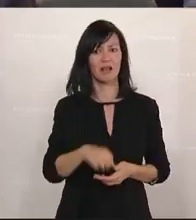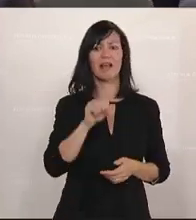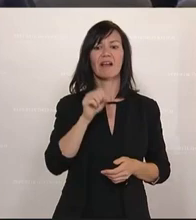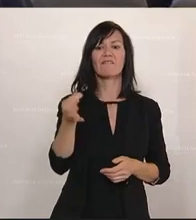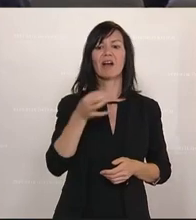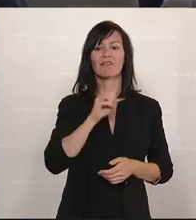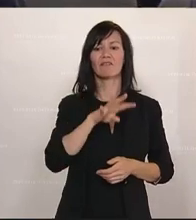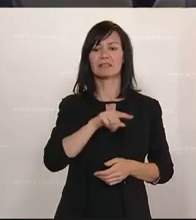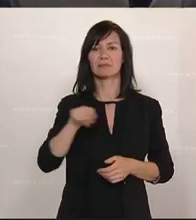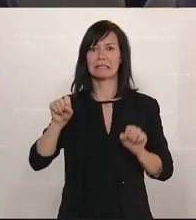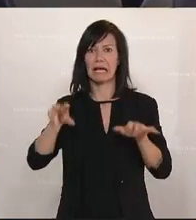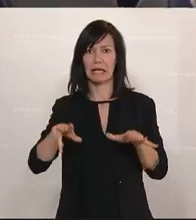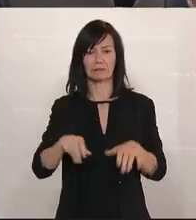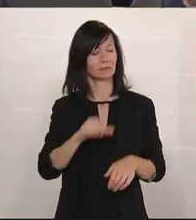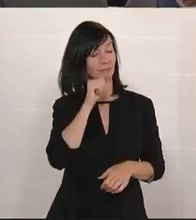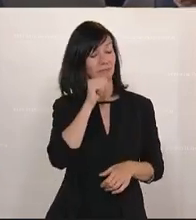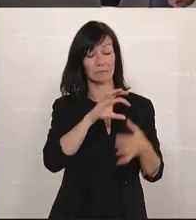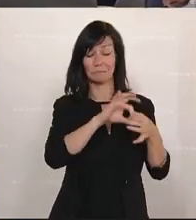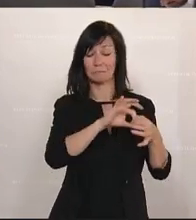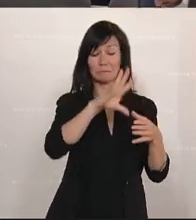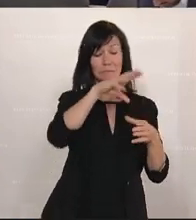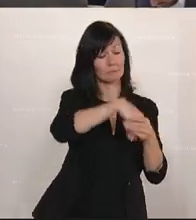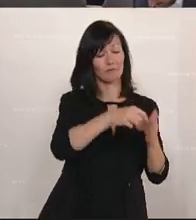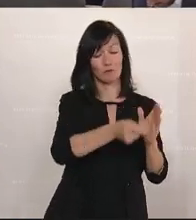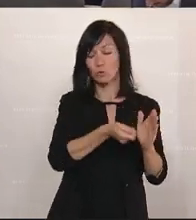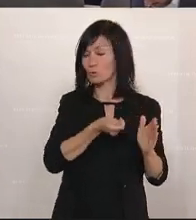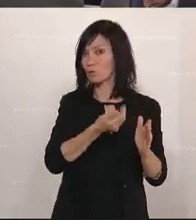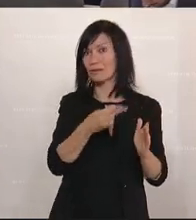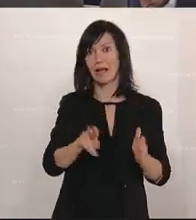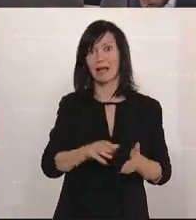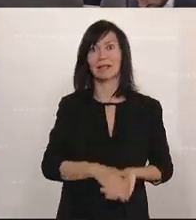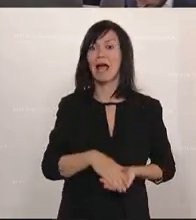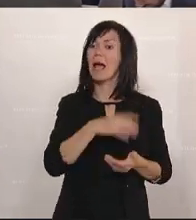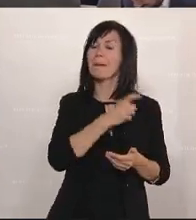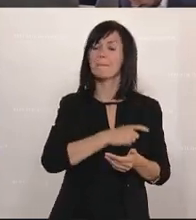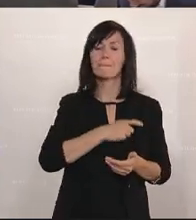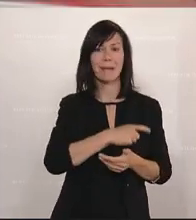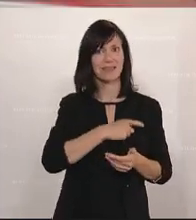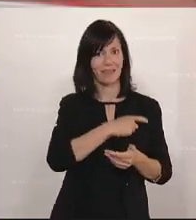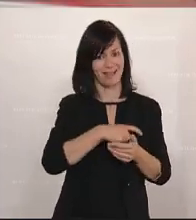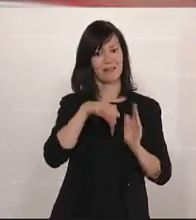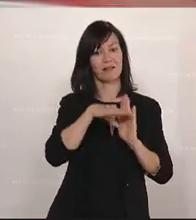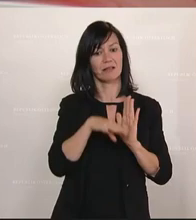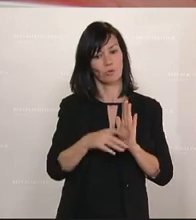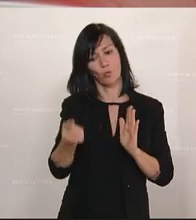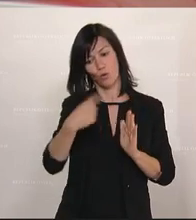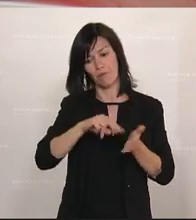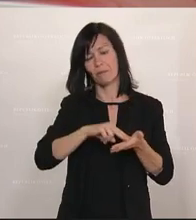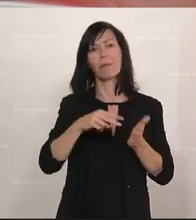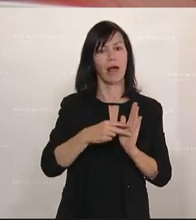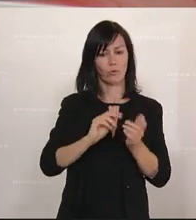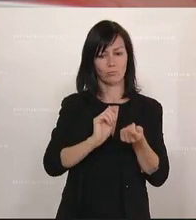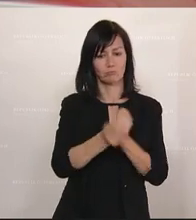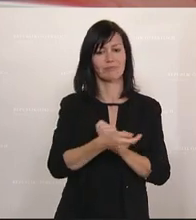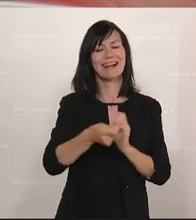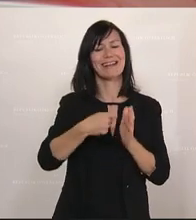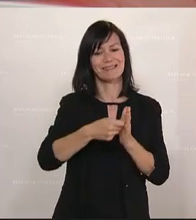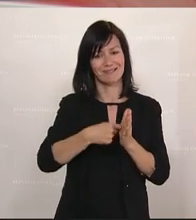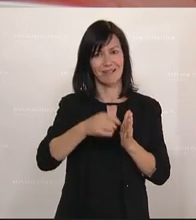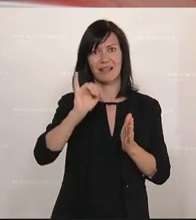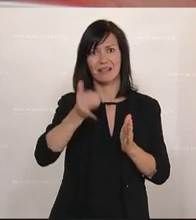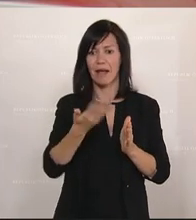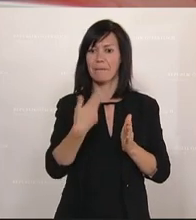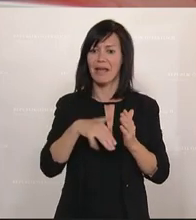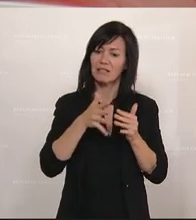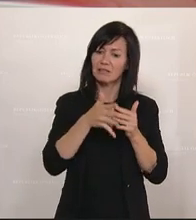18, dies ist nicht Gegenstand der Vollziehung. Zum Parteiengesetz sind Änderungen geplant, insbesondere eine verstärkte Transparenz und